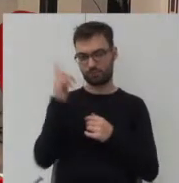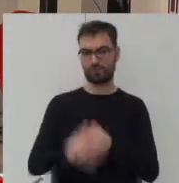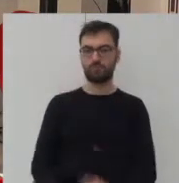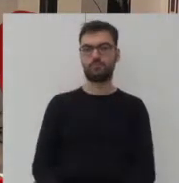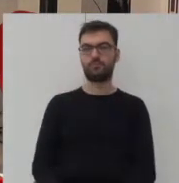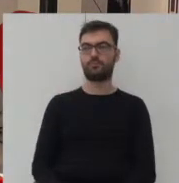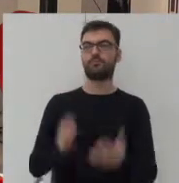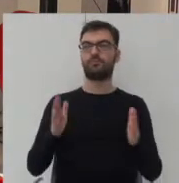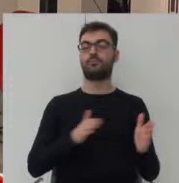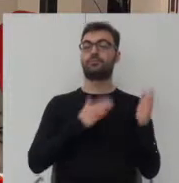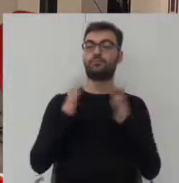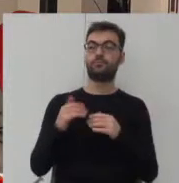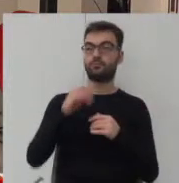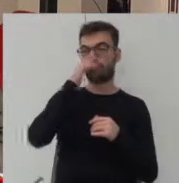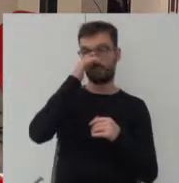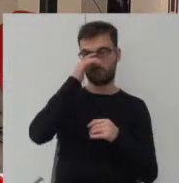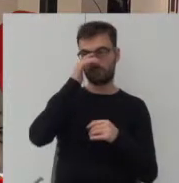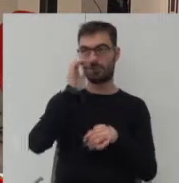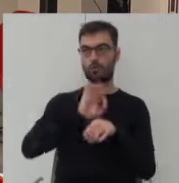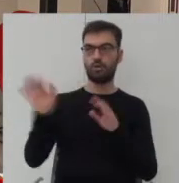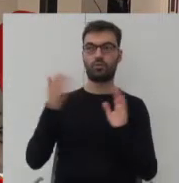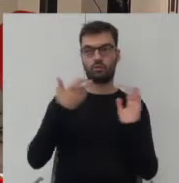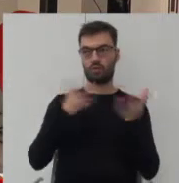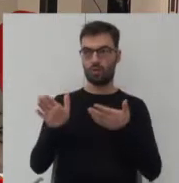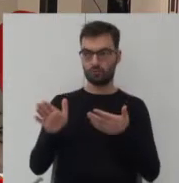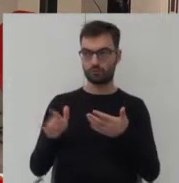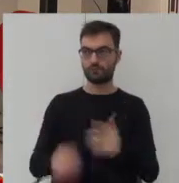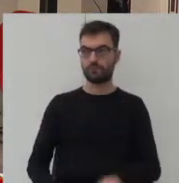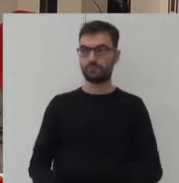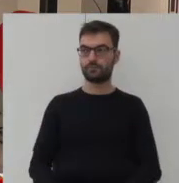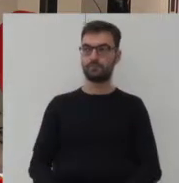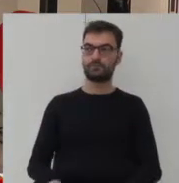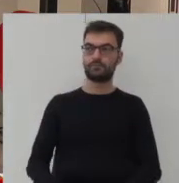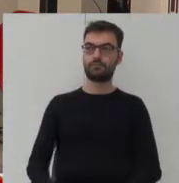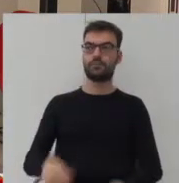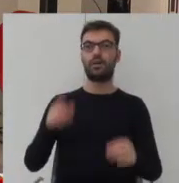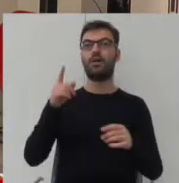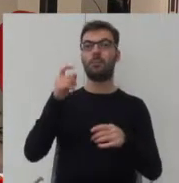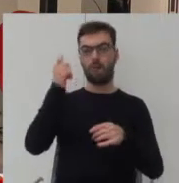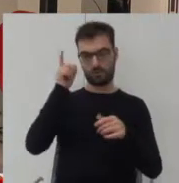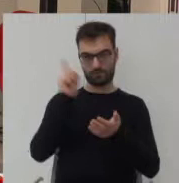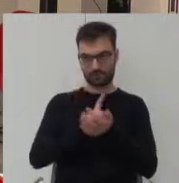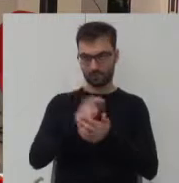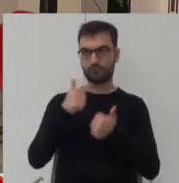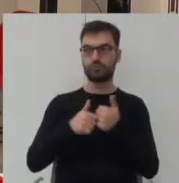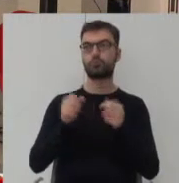Następnie, kiedy jakby taki projekt jest już gotowy i taka koncepcja wygrywa, konkurs,